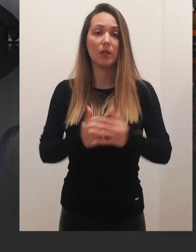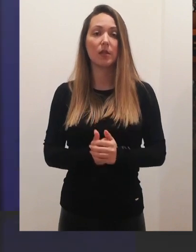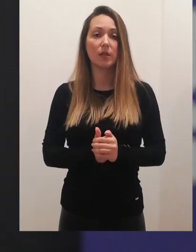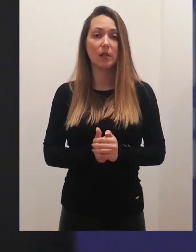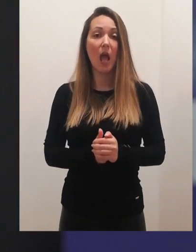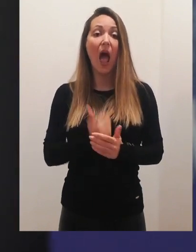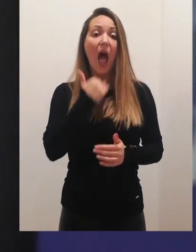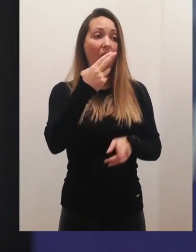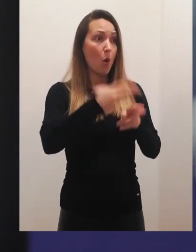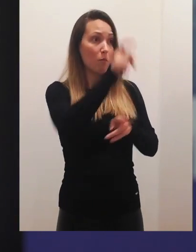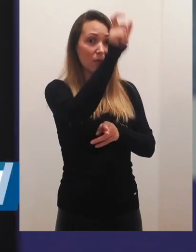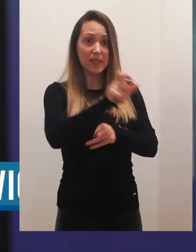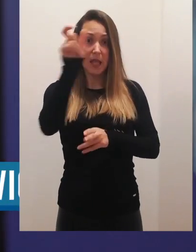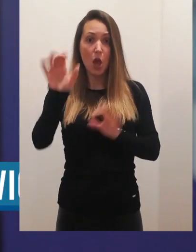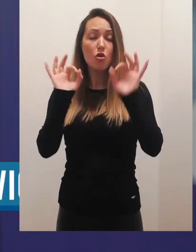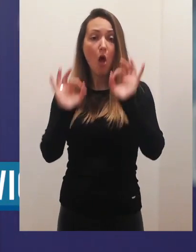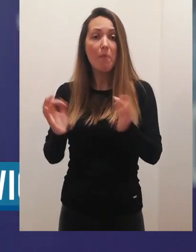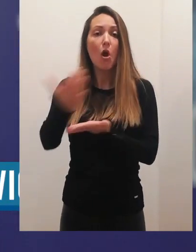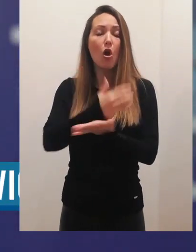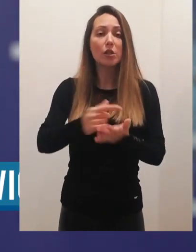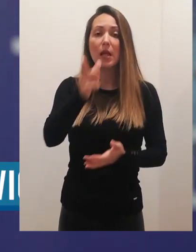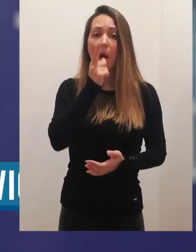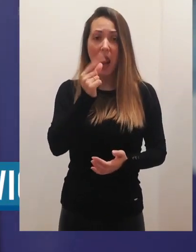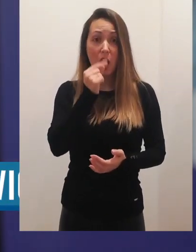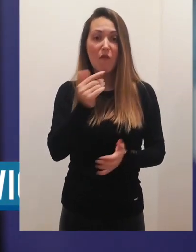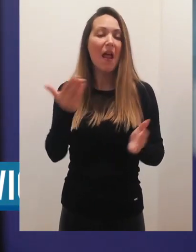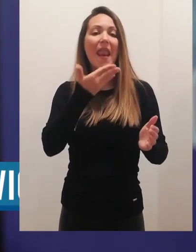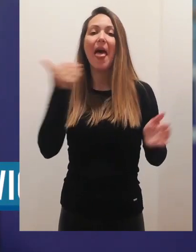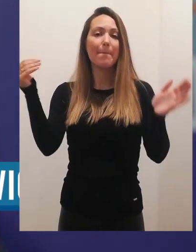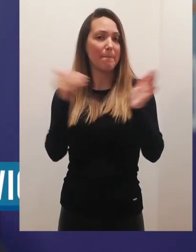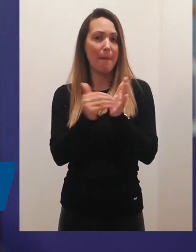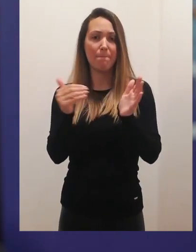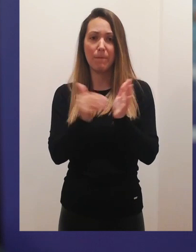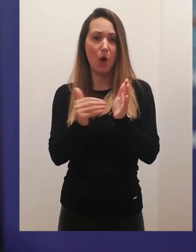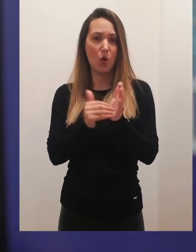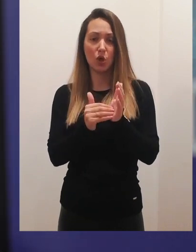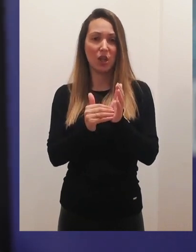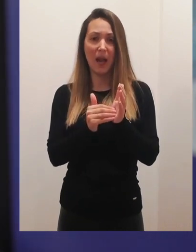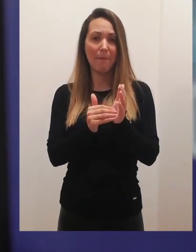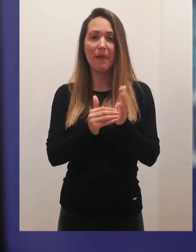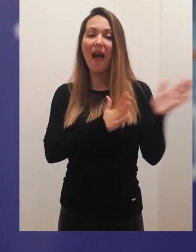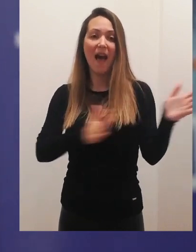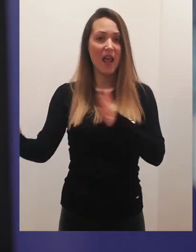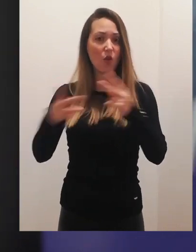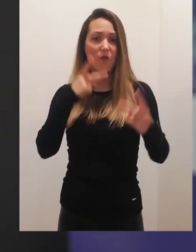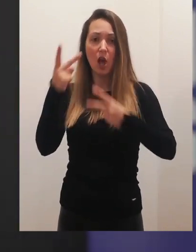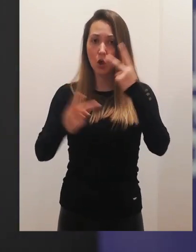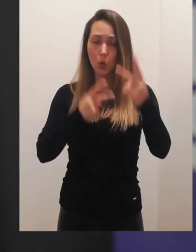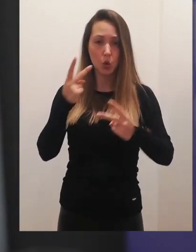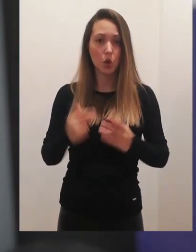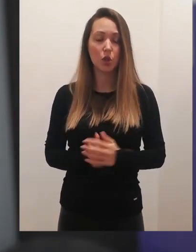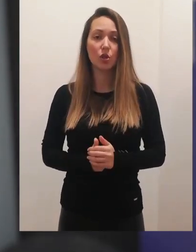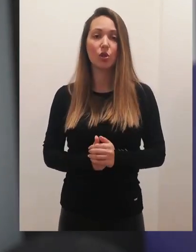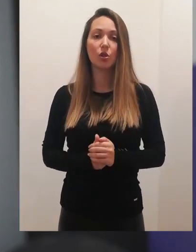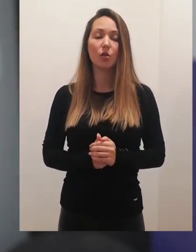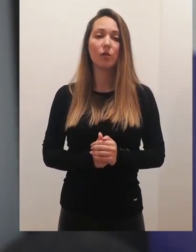Znači, ako se pacijent osjeća dobro, na stabilnim je dozama lekova, nema potrebe da se obavljaju redovne kontrole.